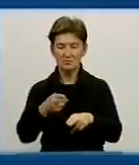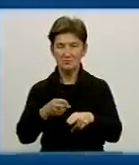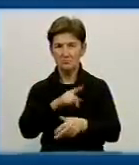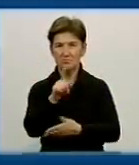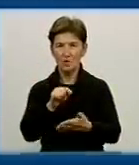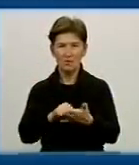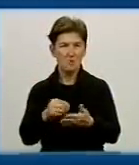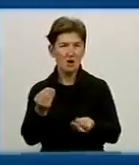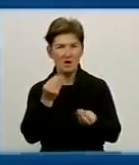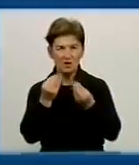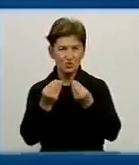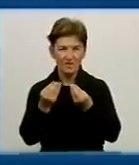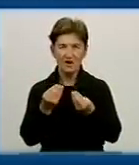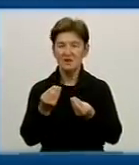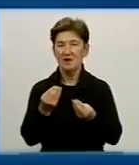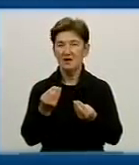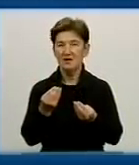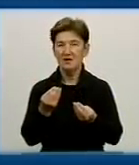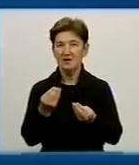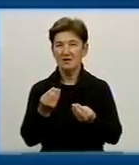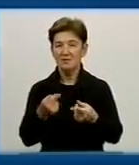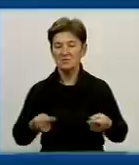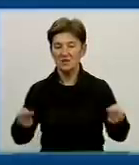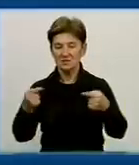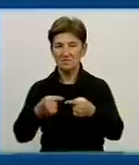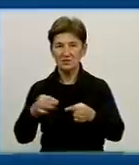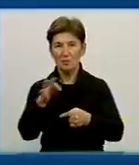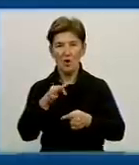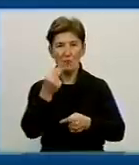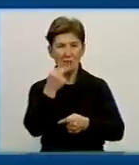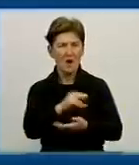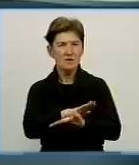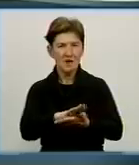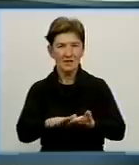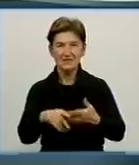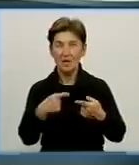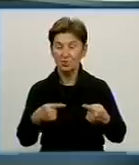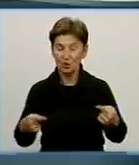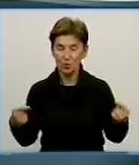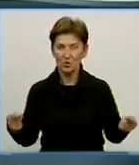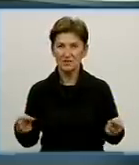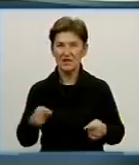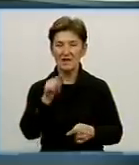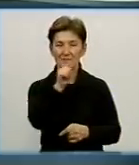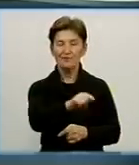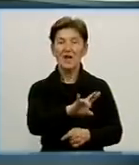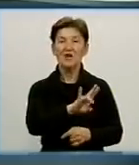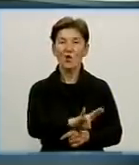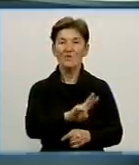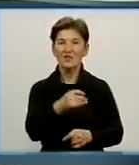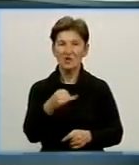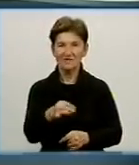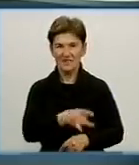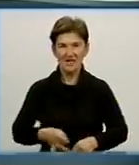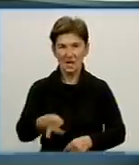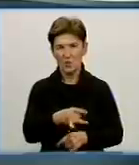вирішили дізнатися безпосередньо про якість продукту в нашому місті, а конкретніше на Новомиколаївському районі. Тому ми розпочали